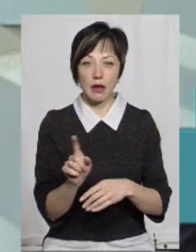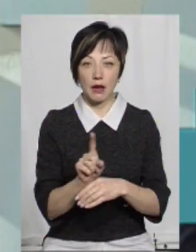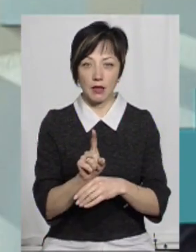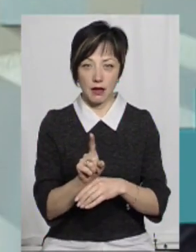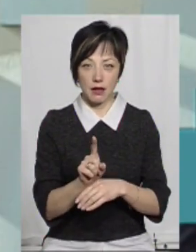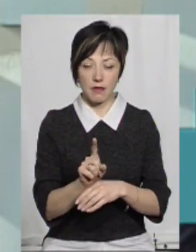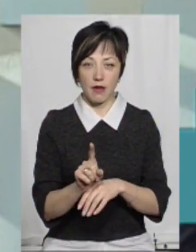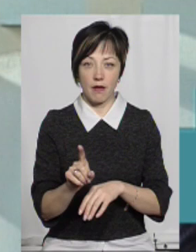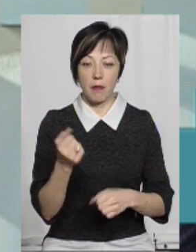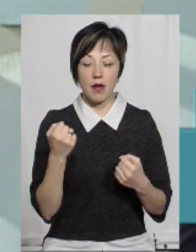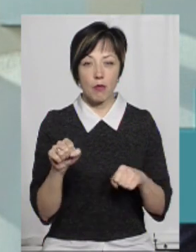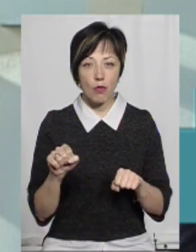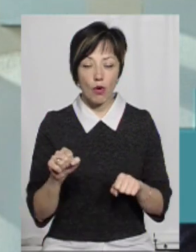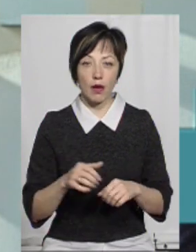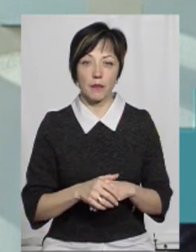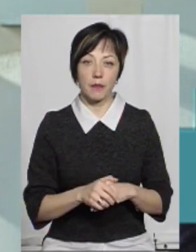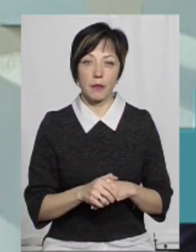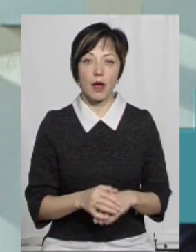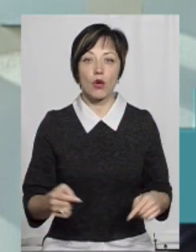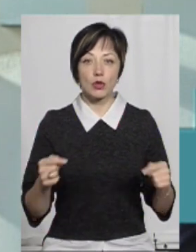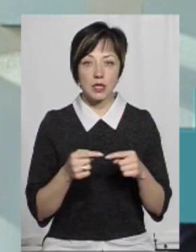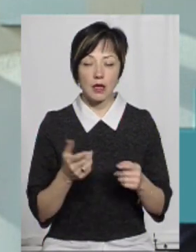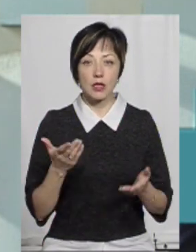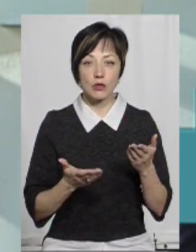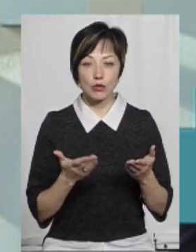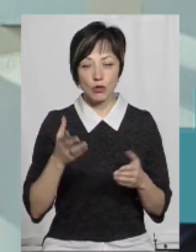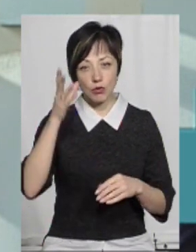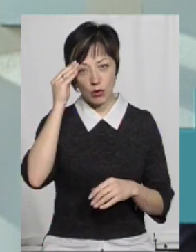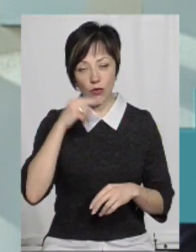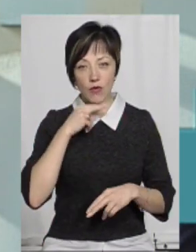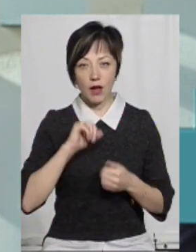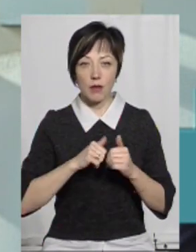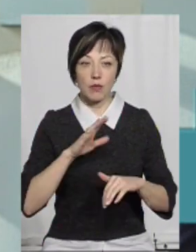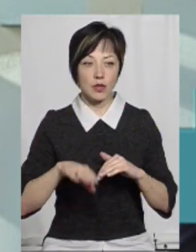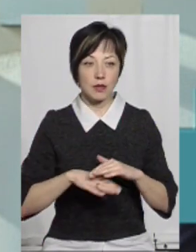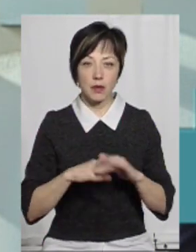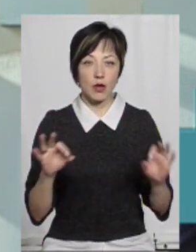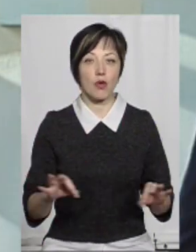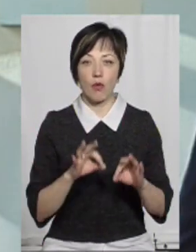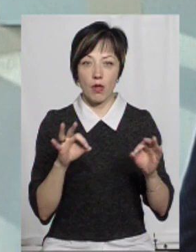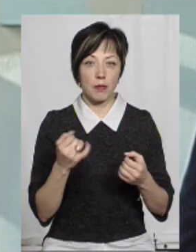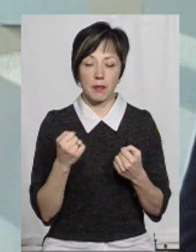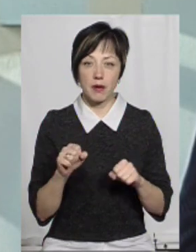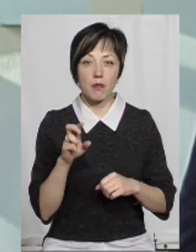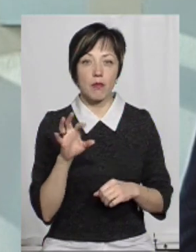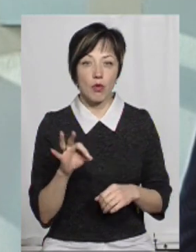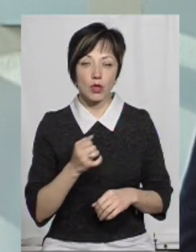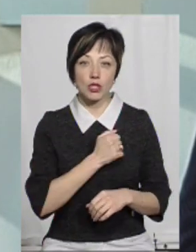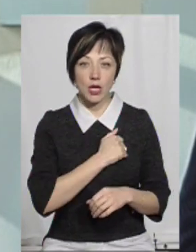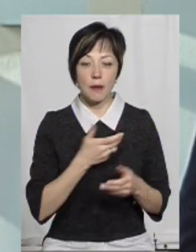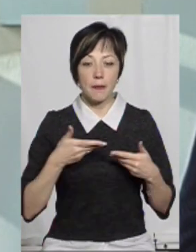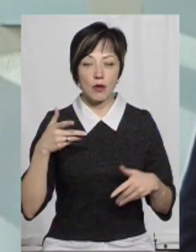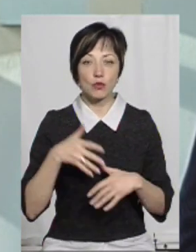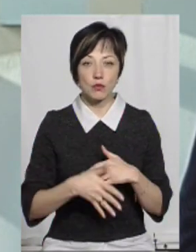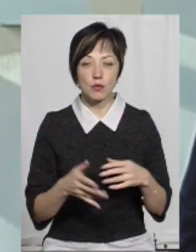етапів перемоги. Ми однозначно, якщо б обрати це до уваги, то Кам'янсь-Подільський ніколи б не переміг, бо, на жаль,